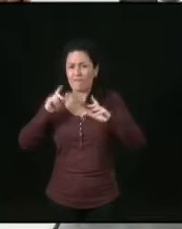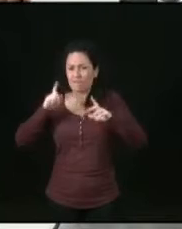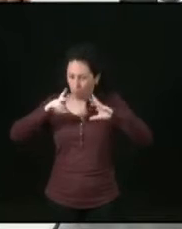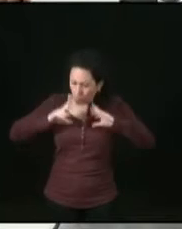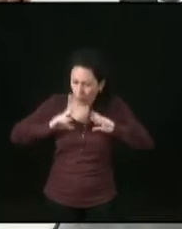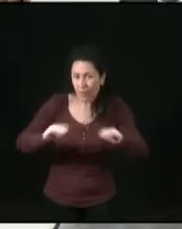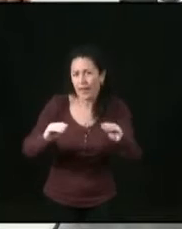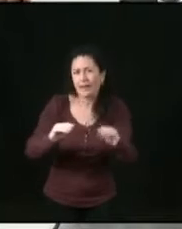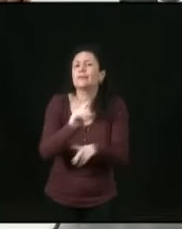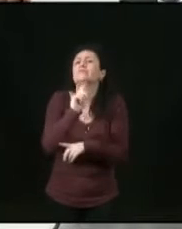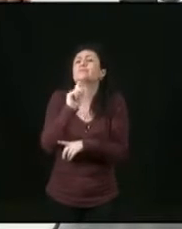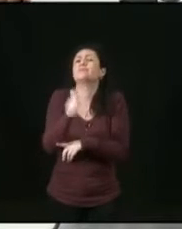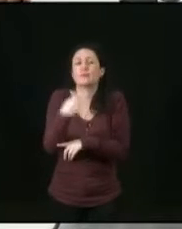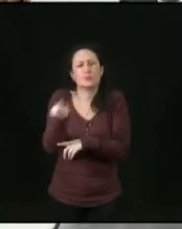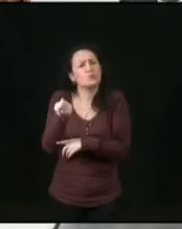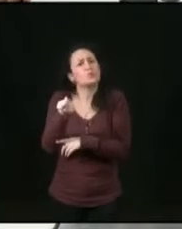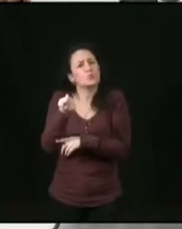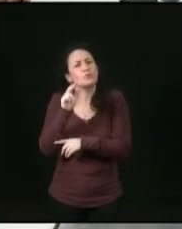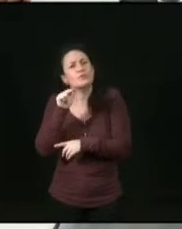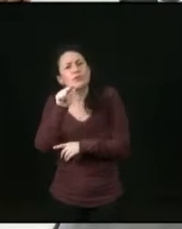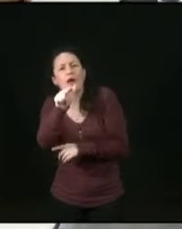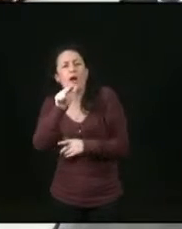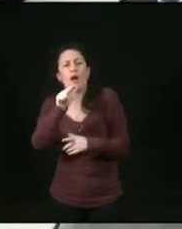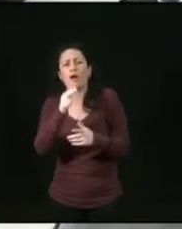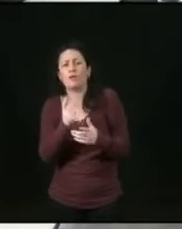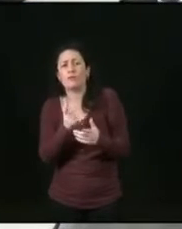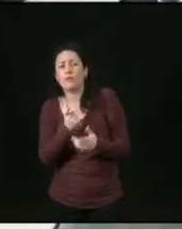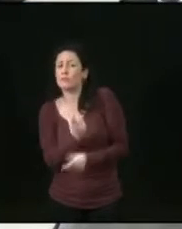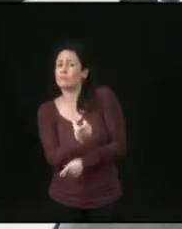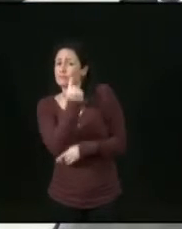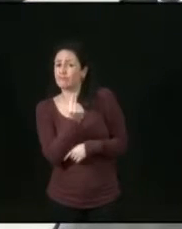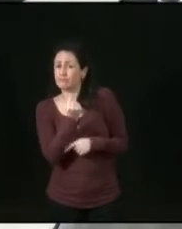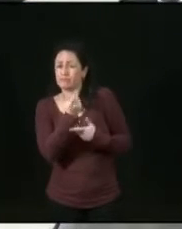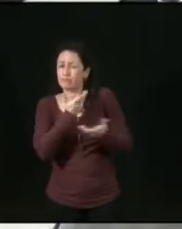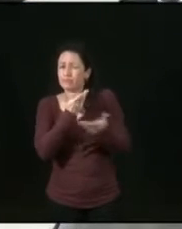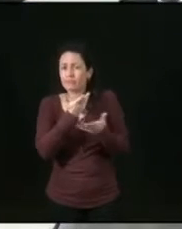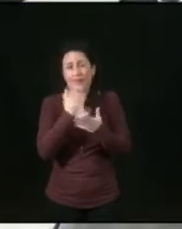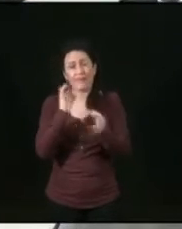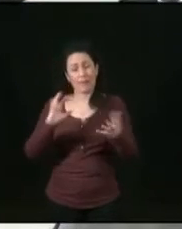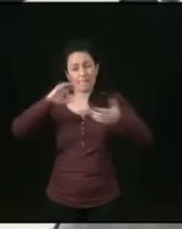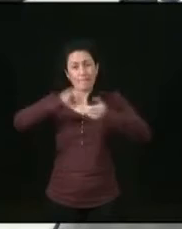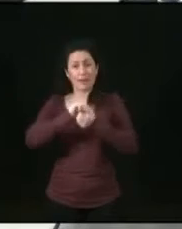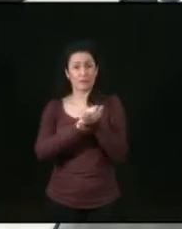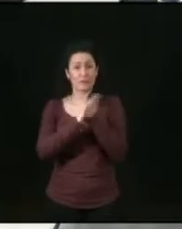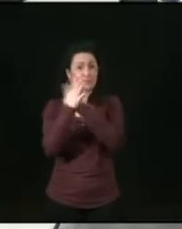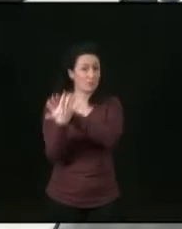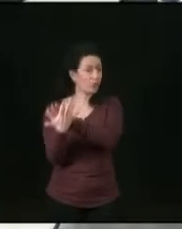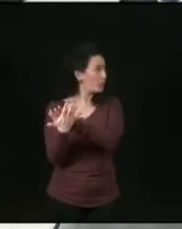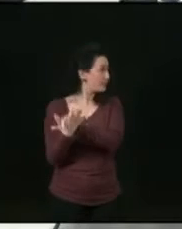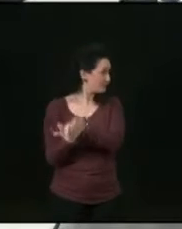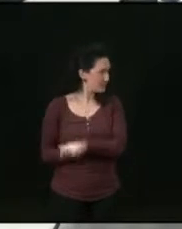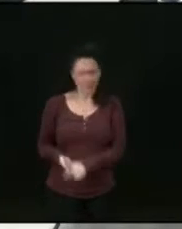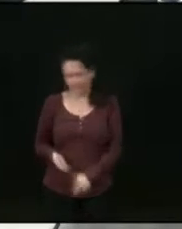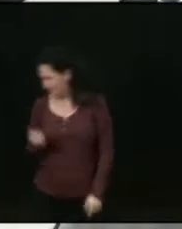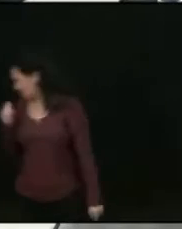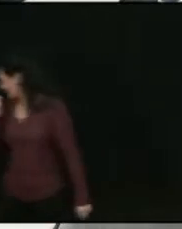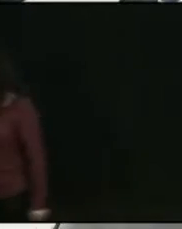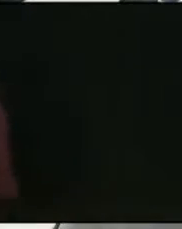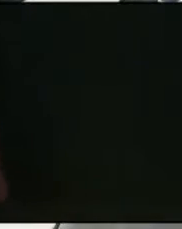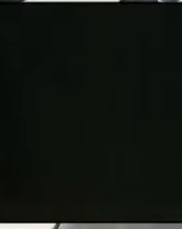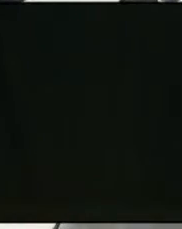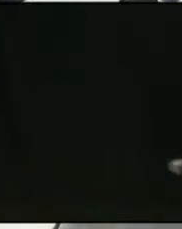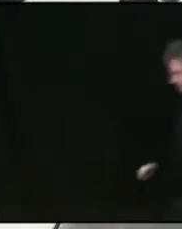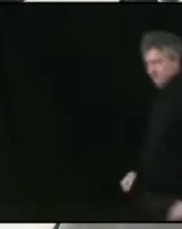Et vous serez, bien entendu, bien sûr associés à ce travail autour du pacte de la transition. Enfin, il a une commission municipale